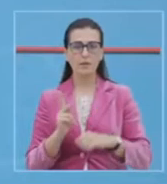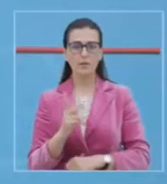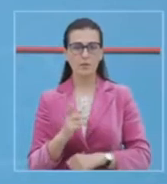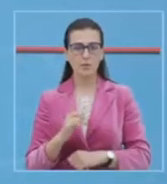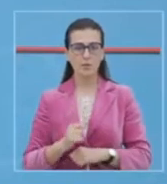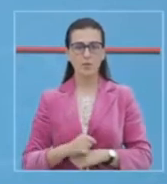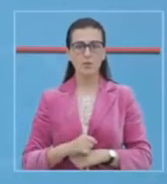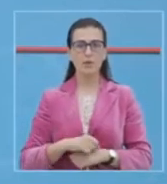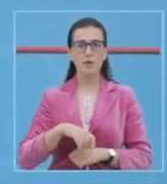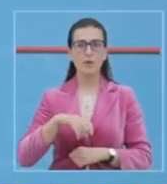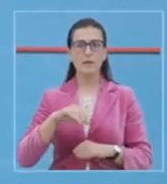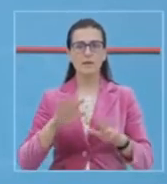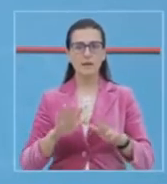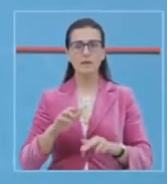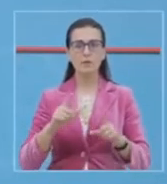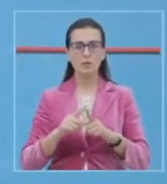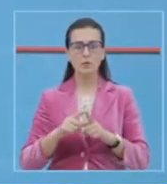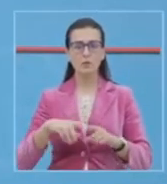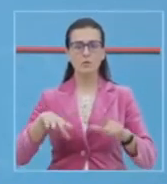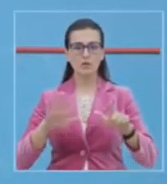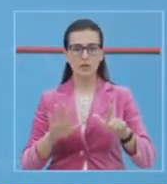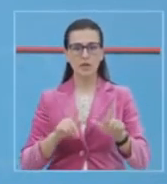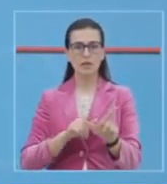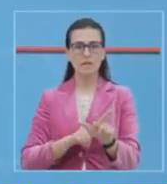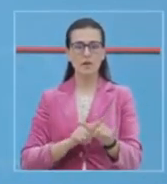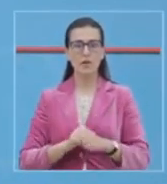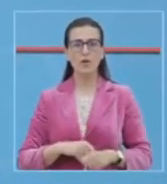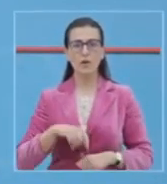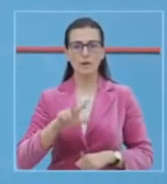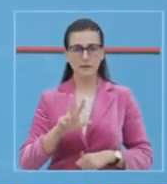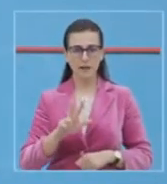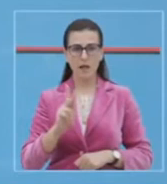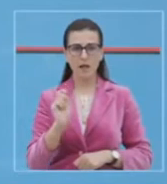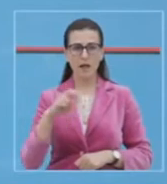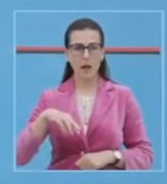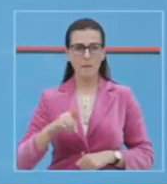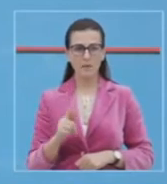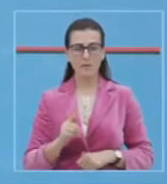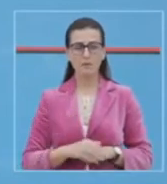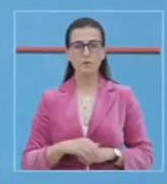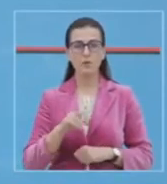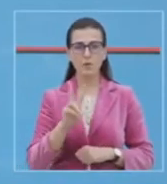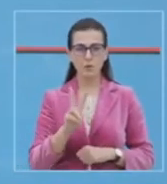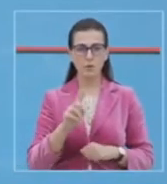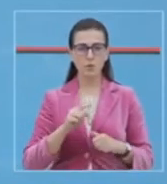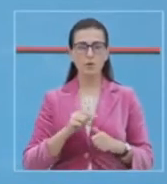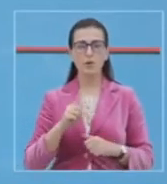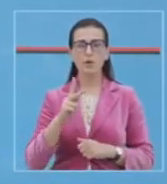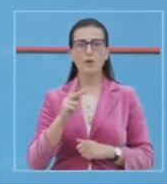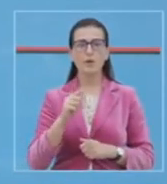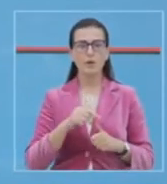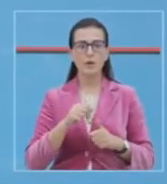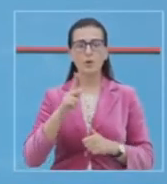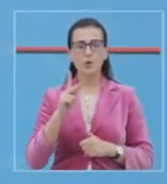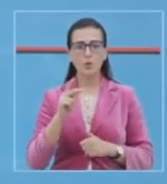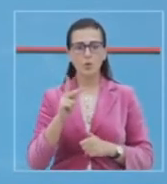në Kruj, 8 në Durës, 7 në Vlorë, 3 në Kamës, nga 2 raste në